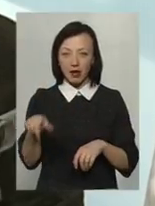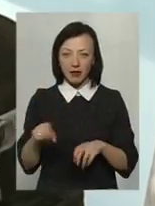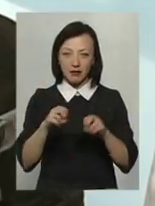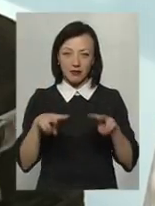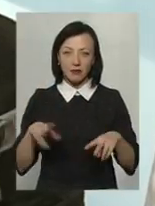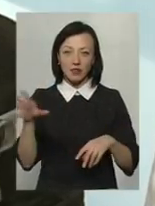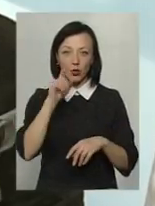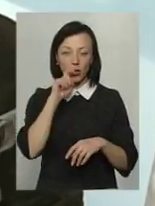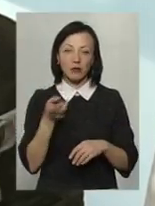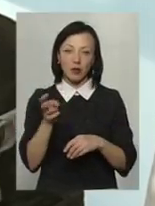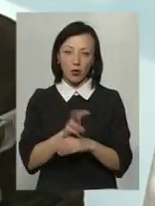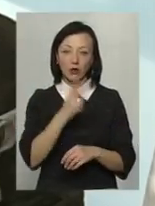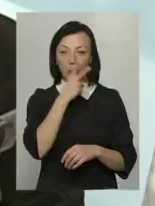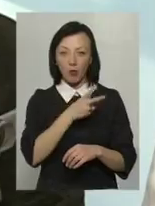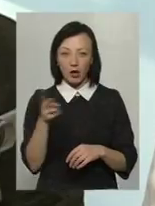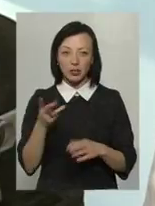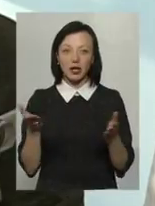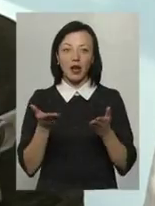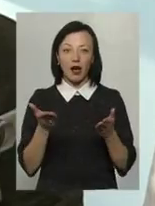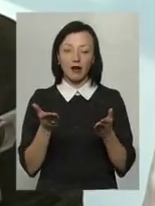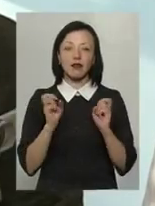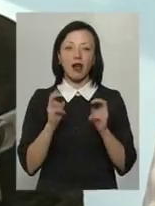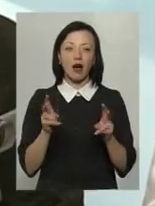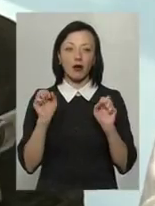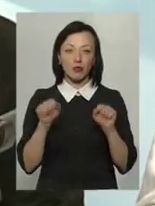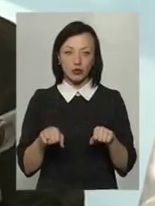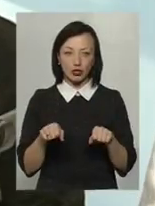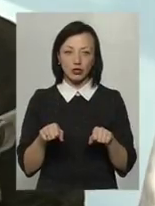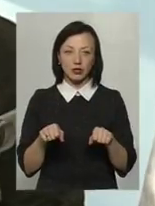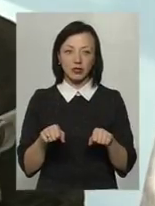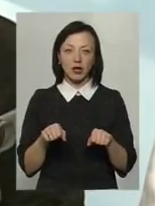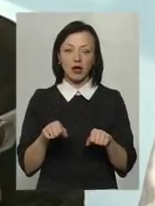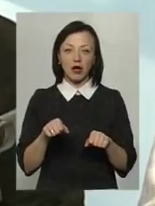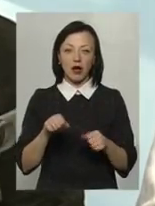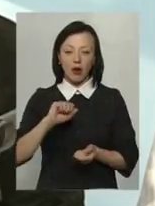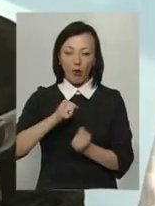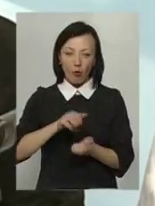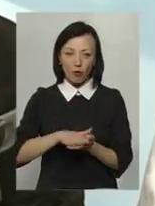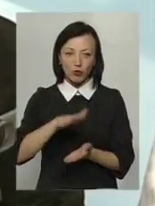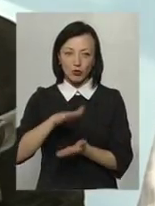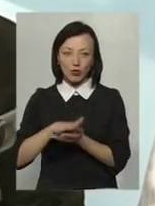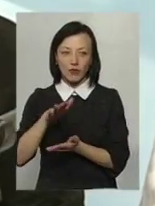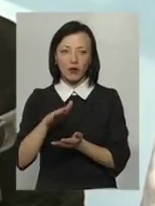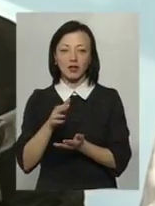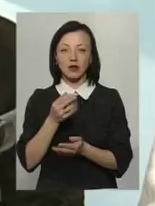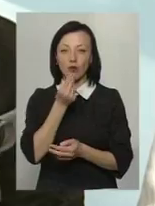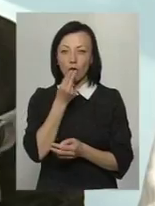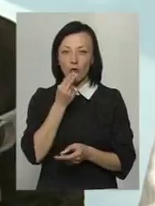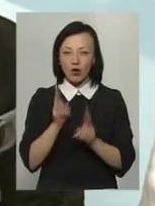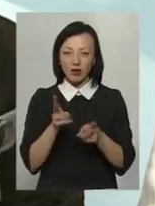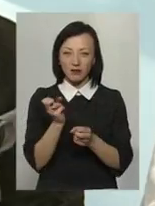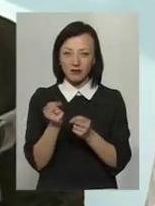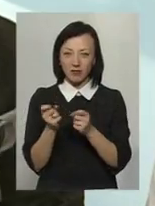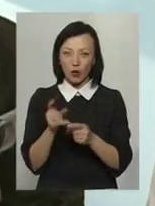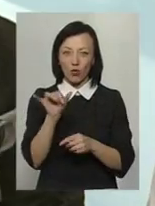приходьте, і ви побачите, яким чином ви можете компостувати ваші кухонні, харчові відходи